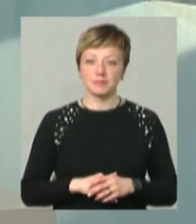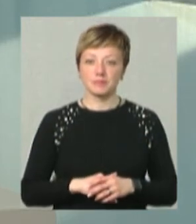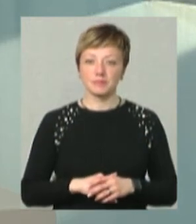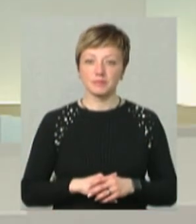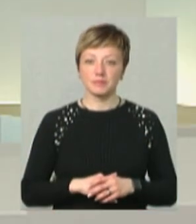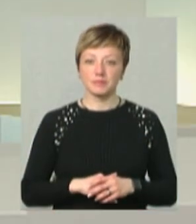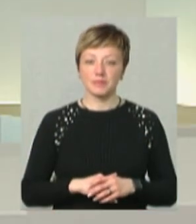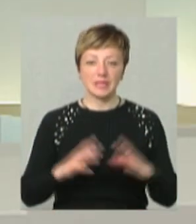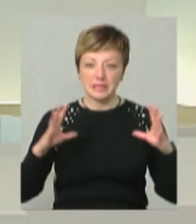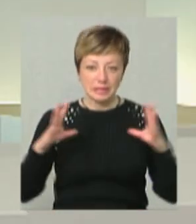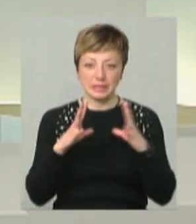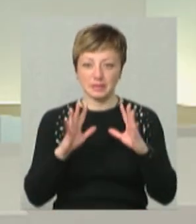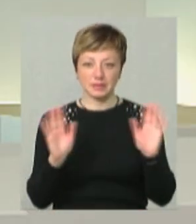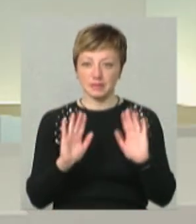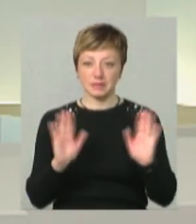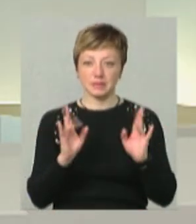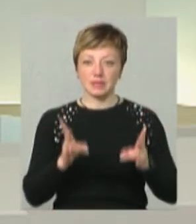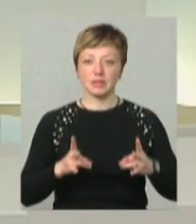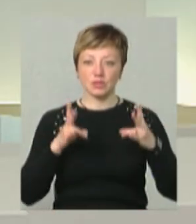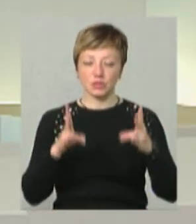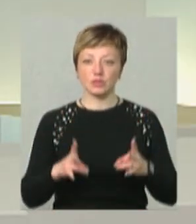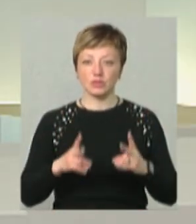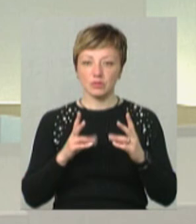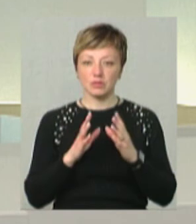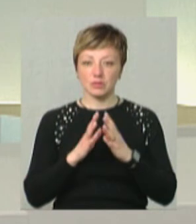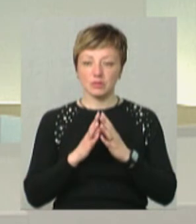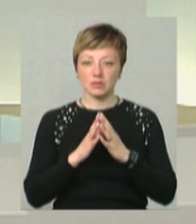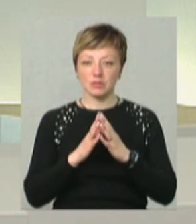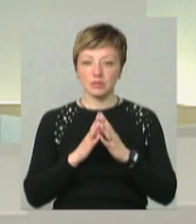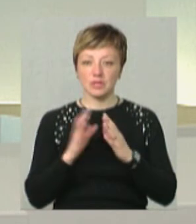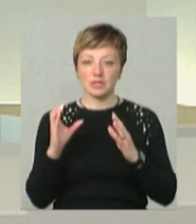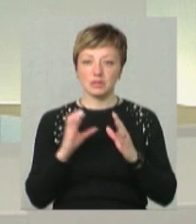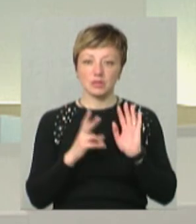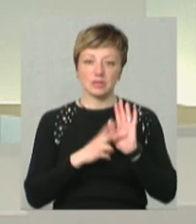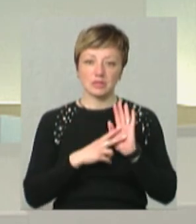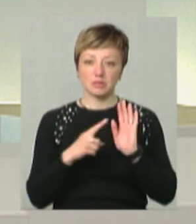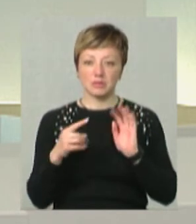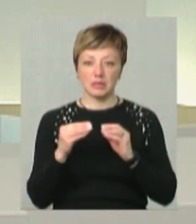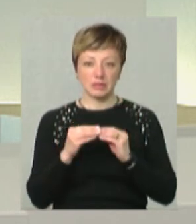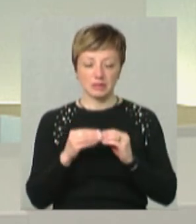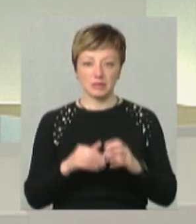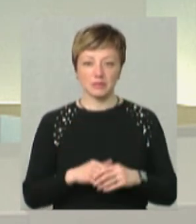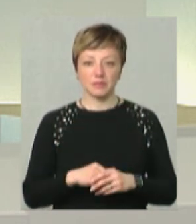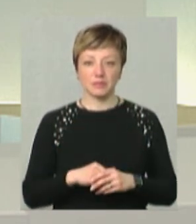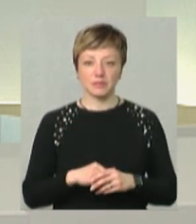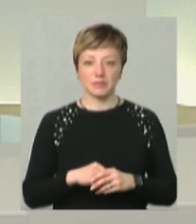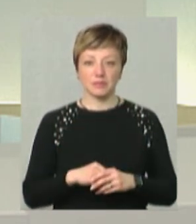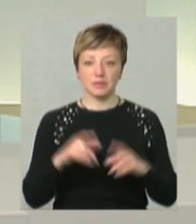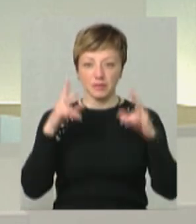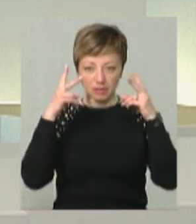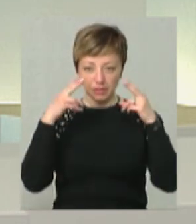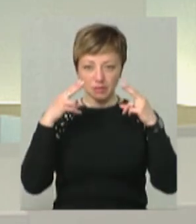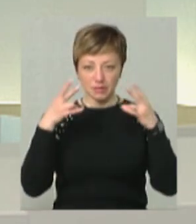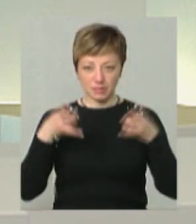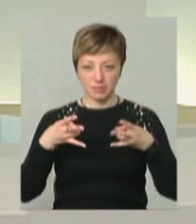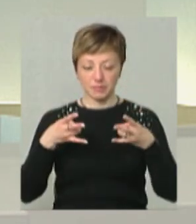Тільки не тисніть легенько, ніжно. Отак посиділи секунд сім-десять. Заплющити очі обов